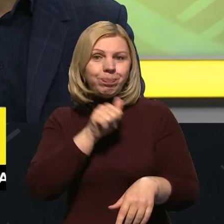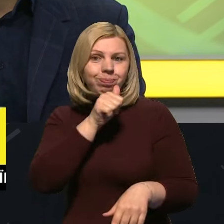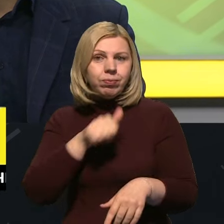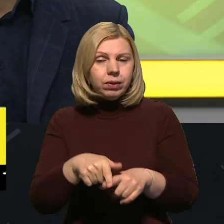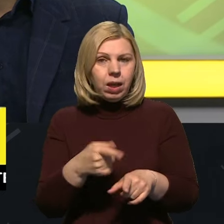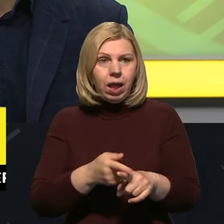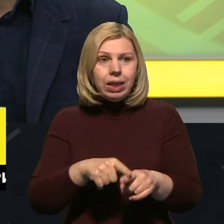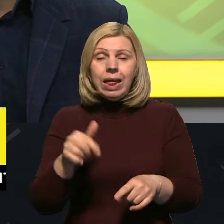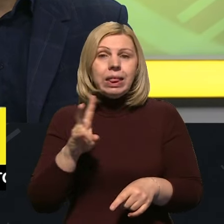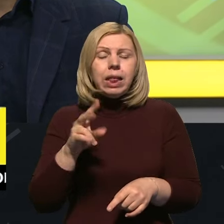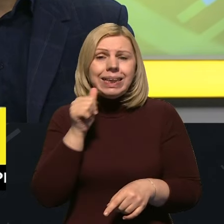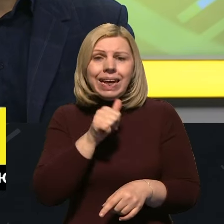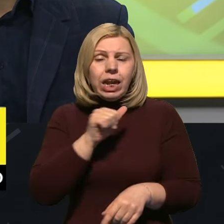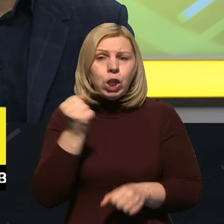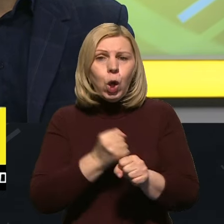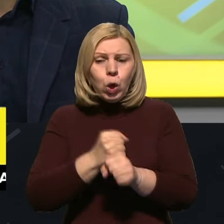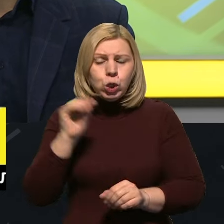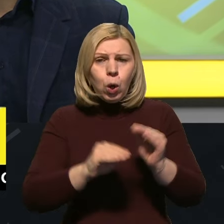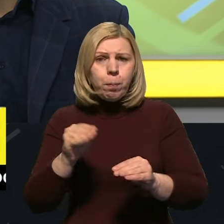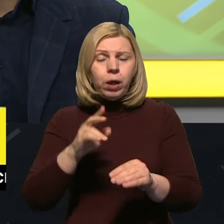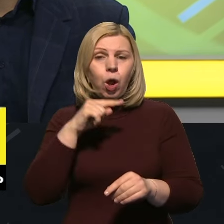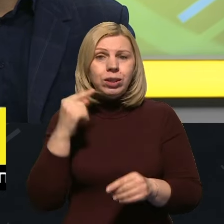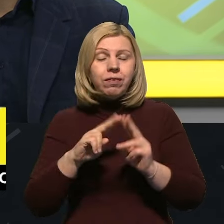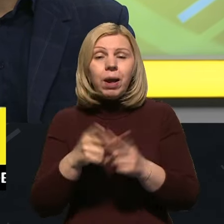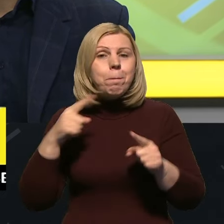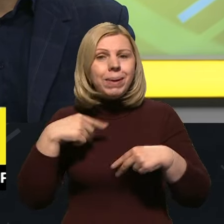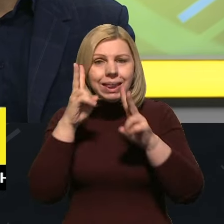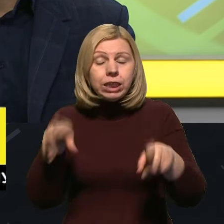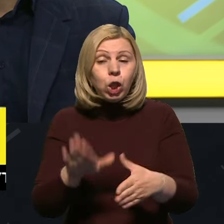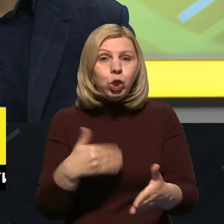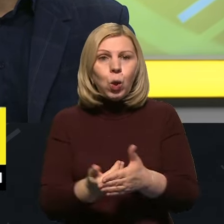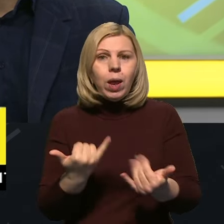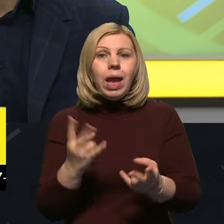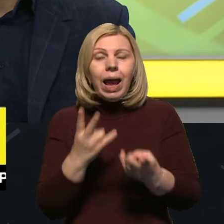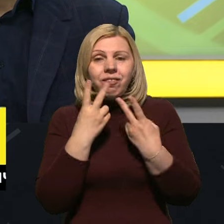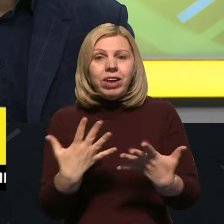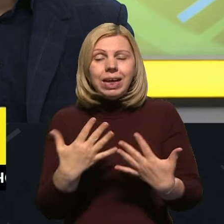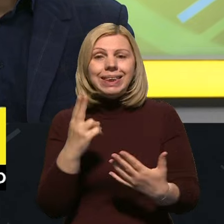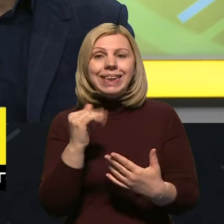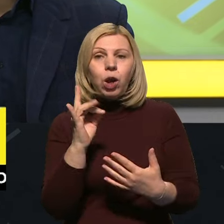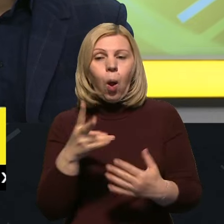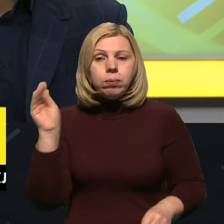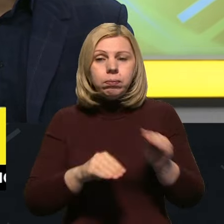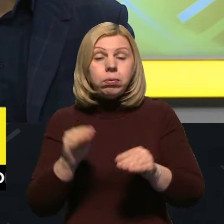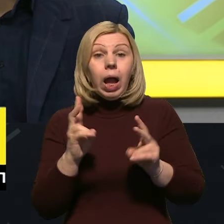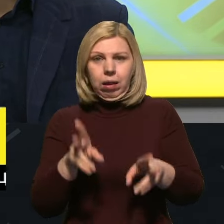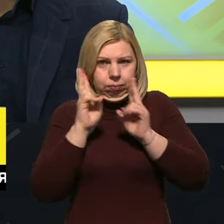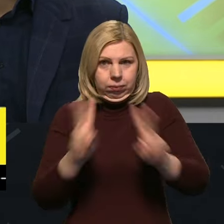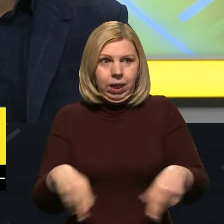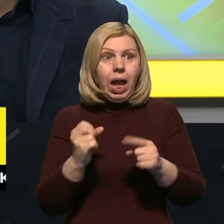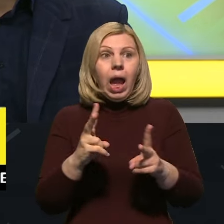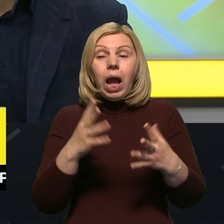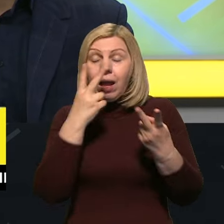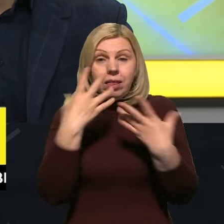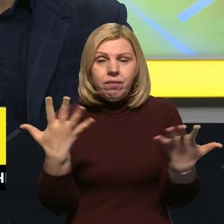надсекретна розробка Російської Федерації, тому що ми не знаємо досі, як виглядає циркон у зборі. Ми знаємо, як виглядають